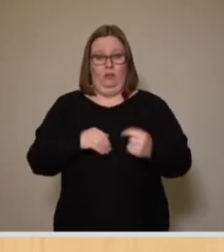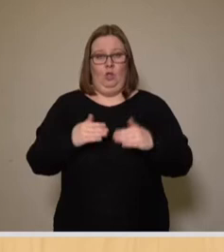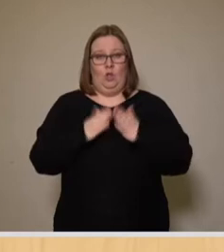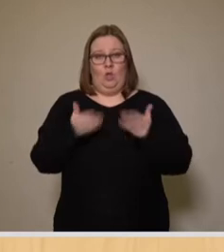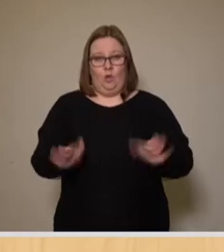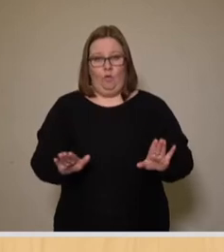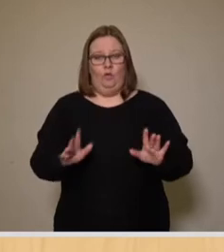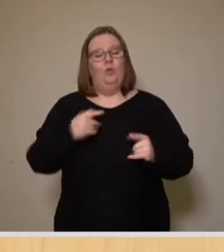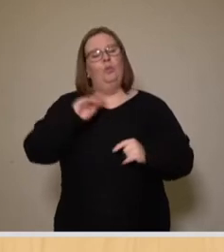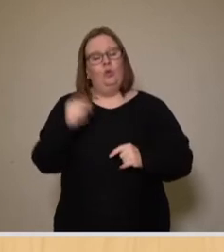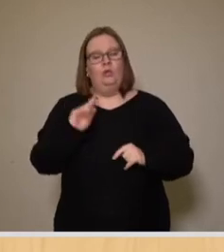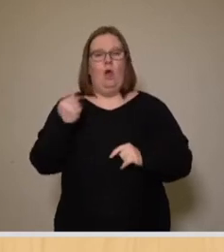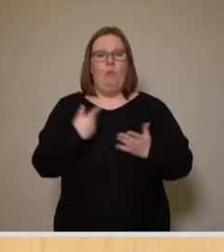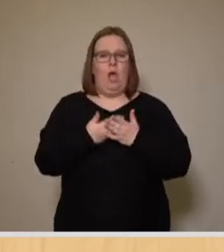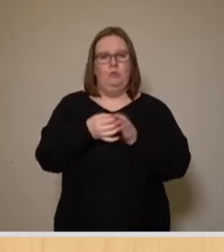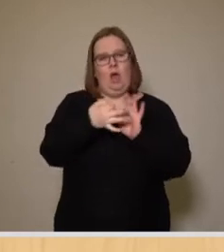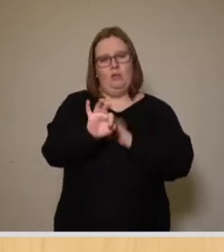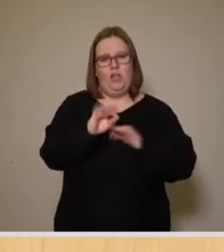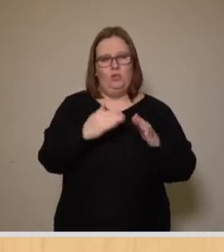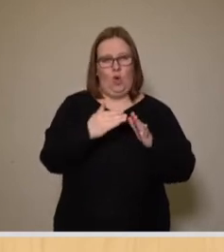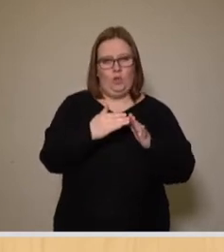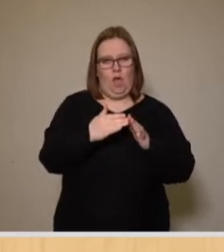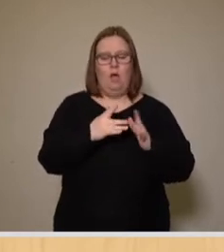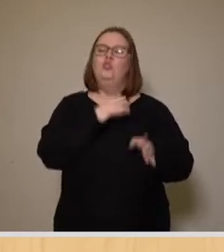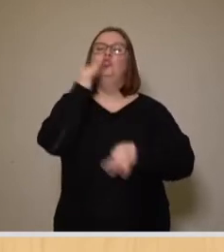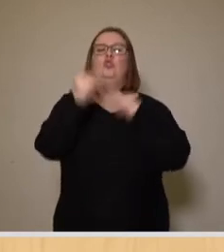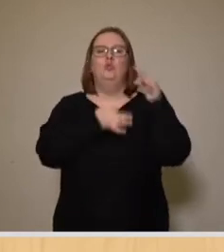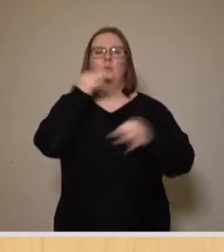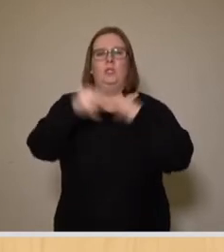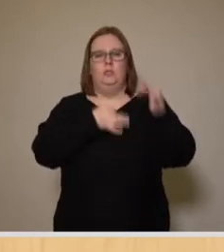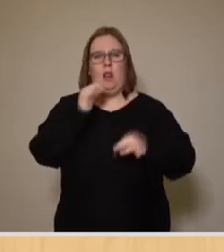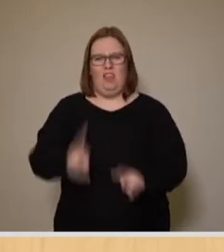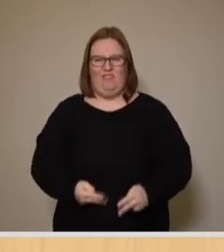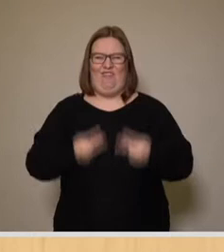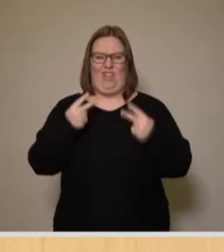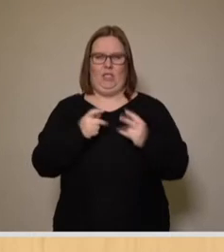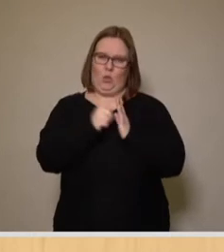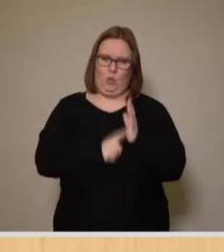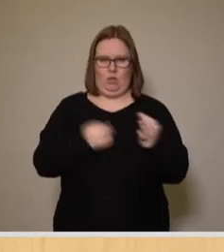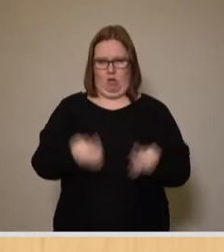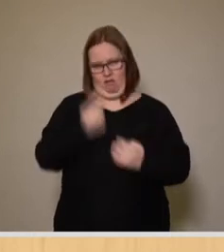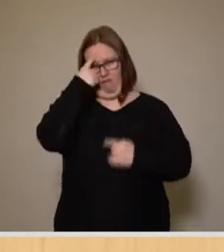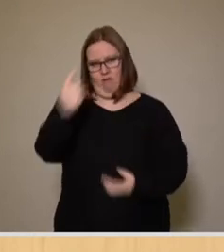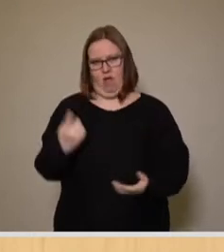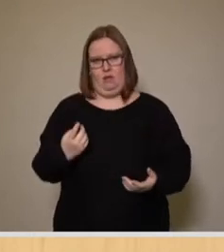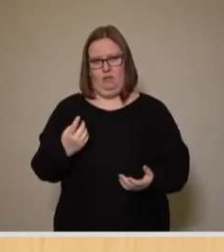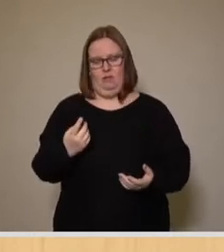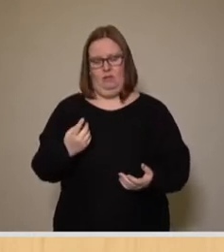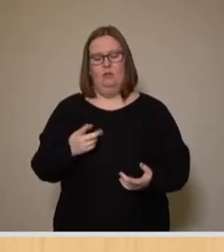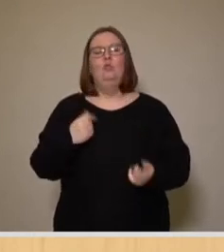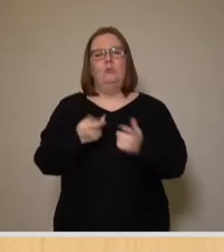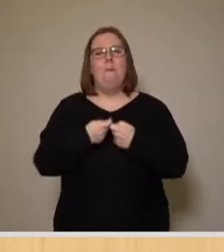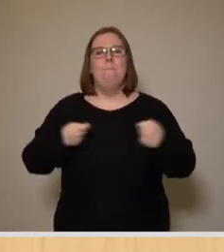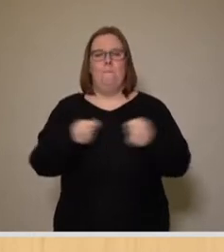bei den beiden freigegebenen Anwendssonntagen, bedarf es besonders gewichtiger Sachgründe. Dazu führt das